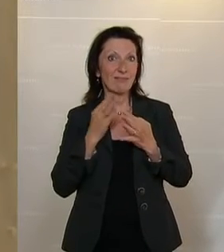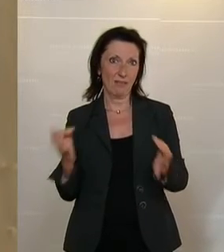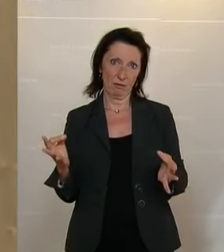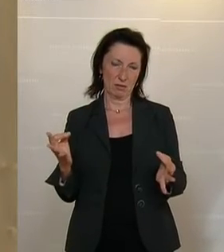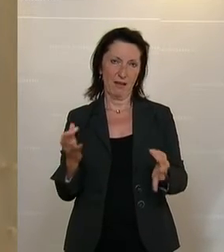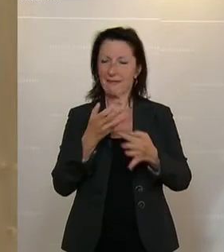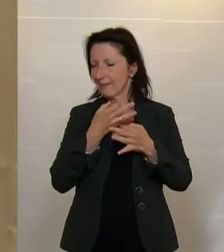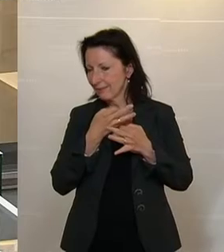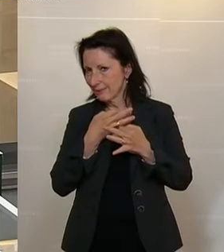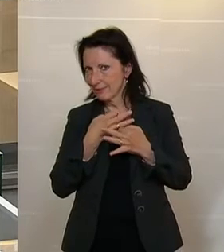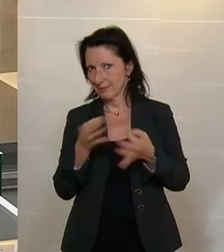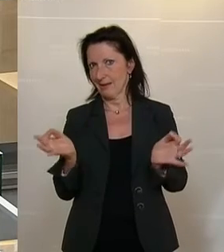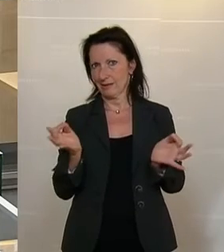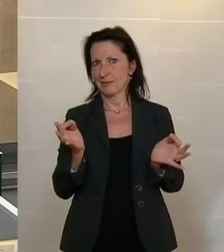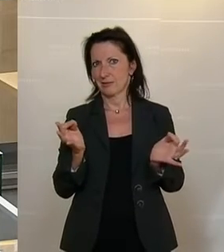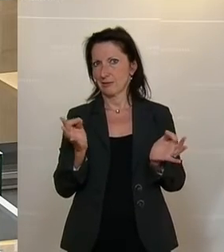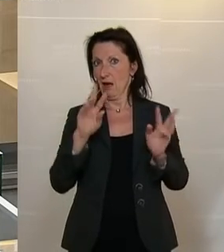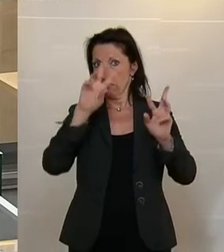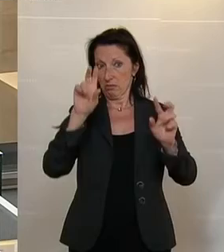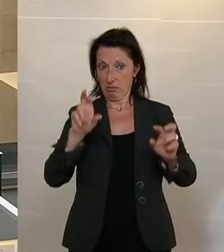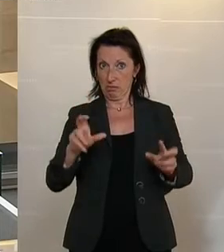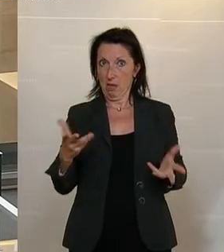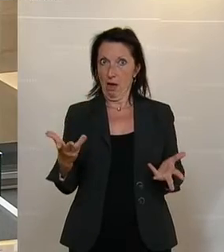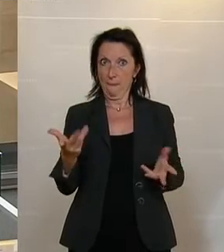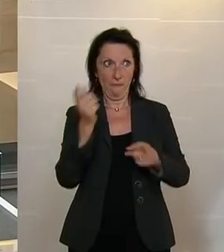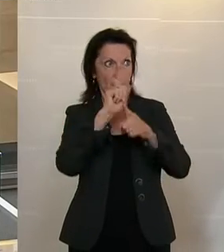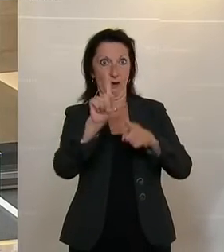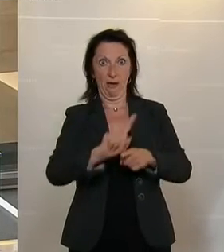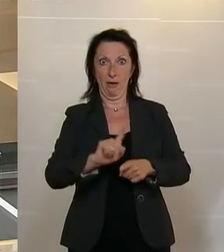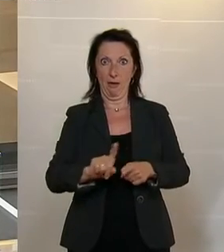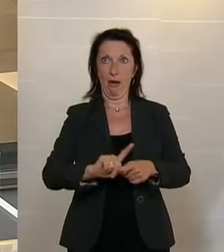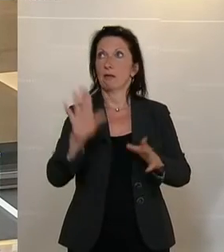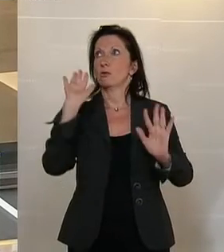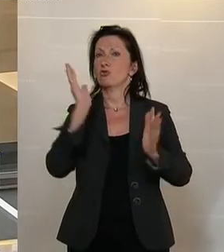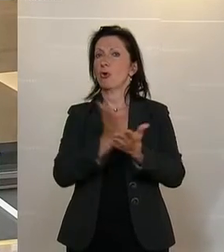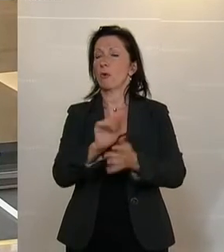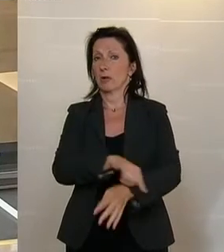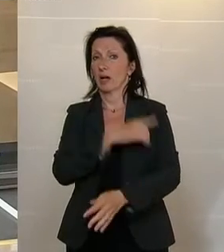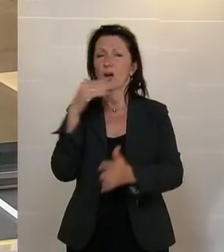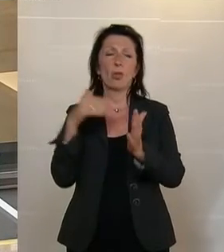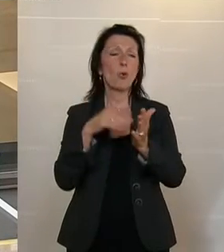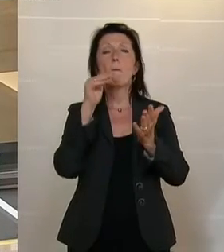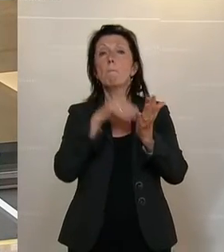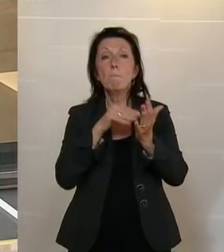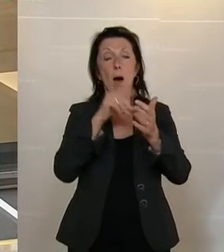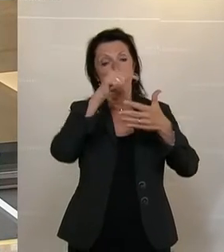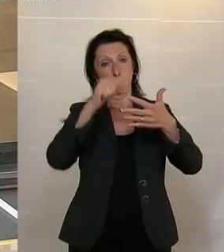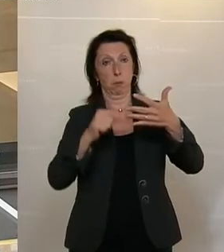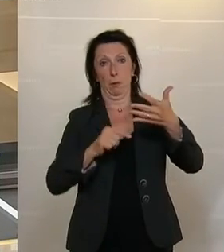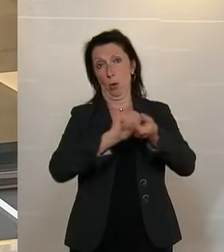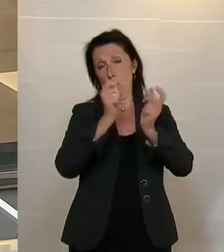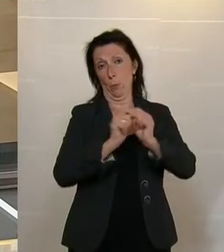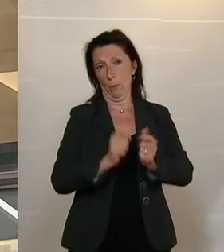was für diese ganzen offenen Punkte, für die längst notwendigen Reformschritte eingeplant werden könnte.